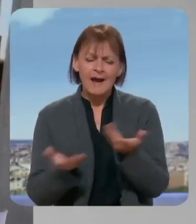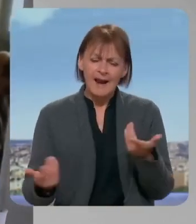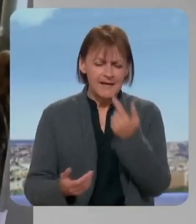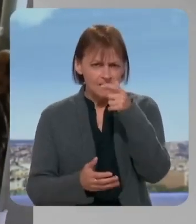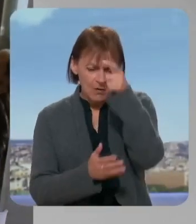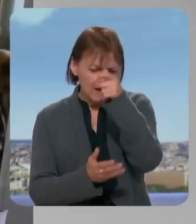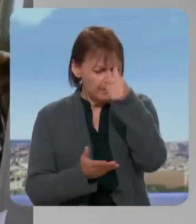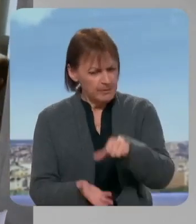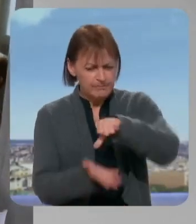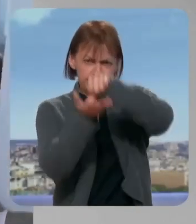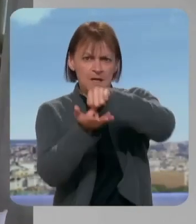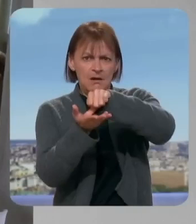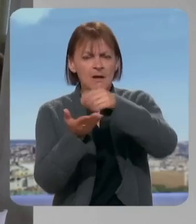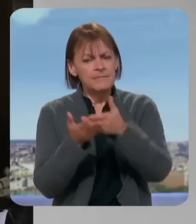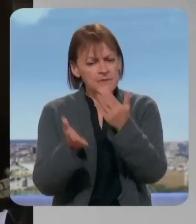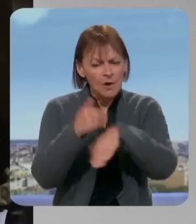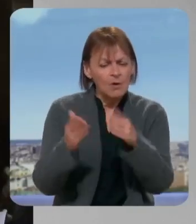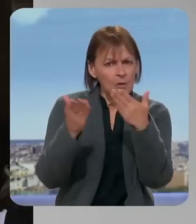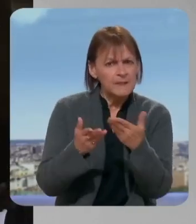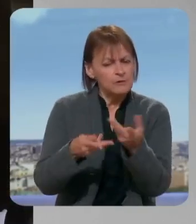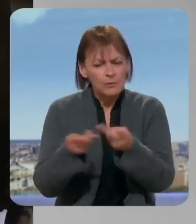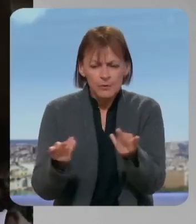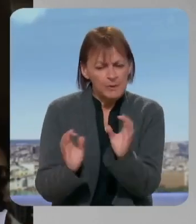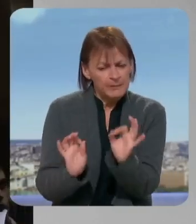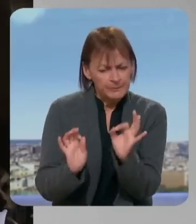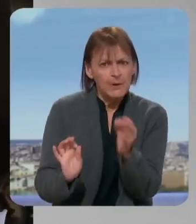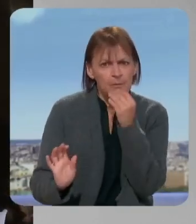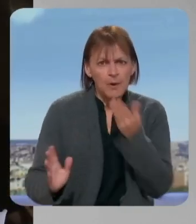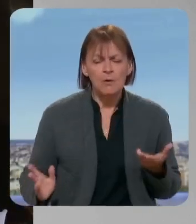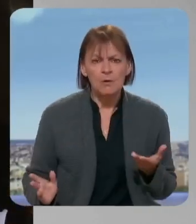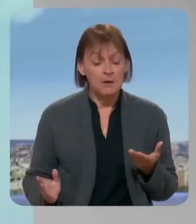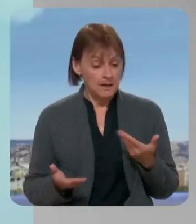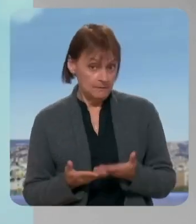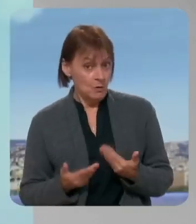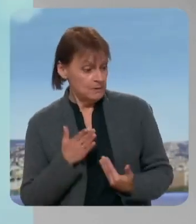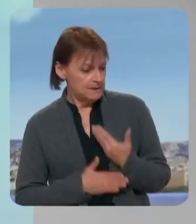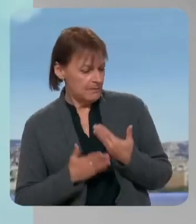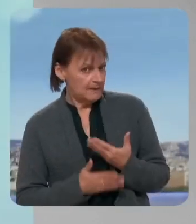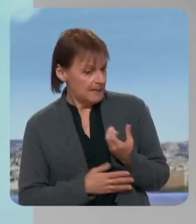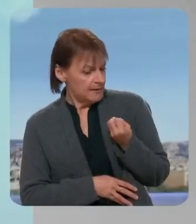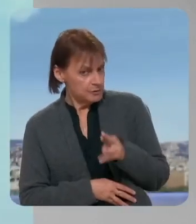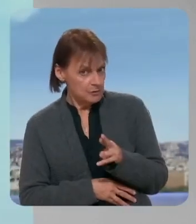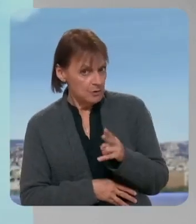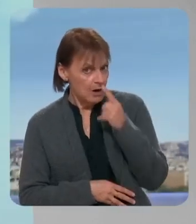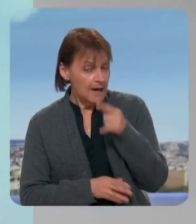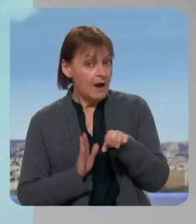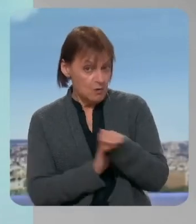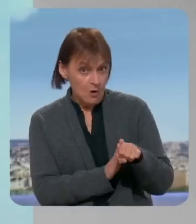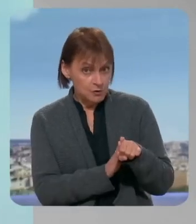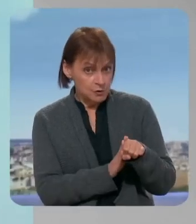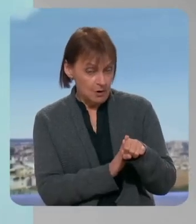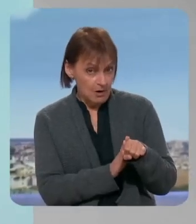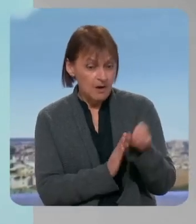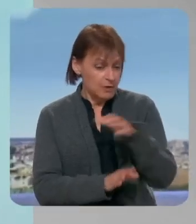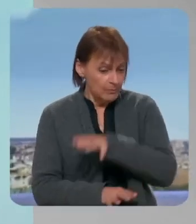avoir des hôpitaux publics qui fonctionnent. Donc ça veut dire que c'est une certitude ce matin, il n'y aura qu'un seul bulletin de gauche dans